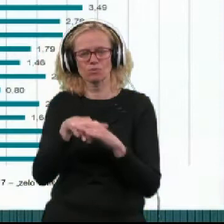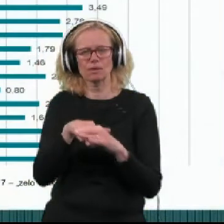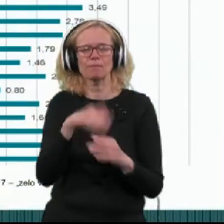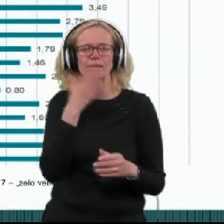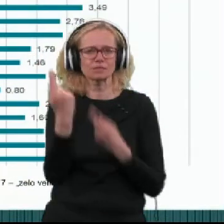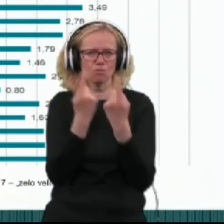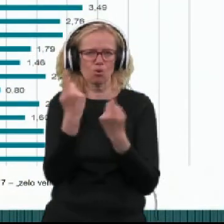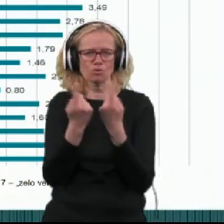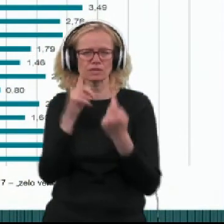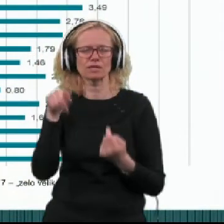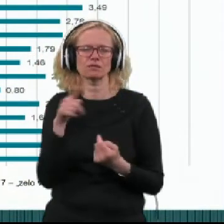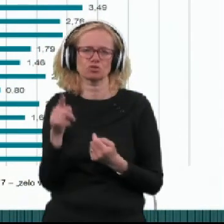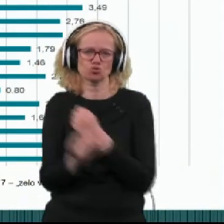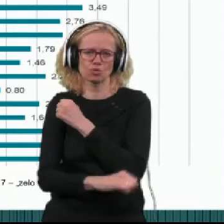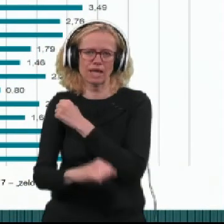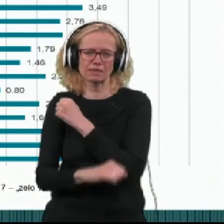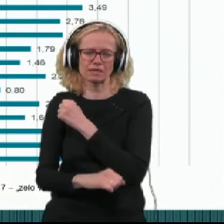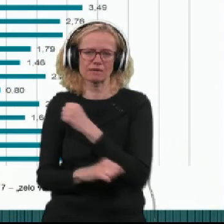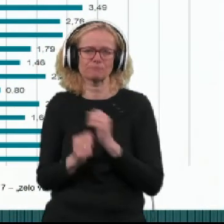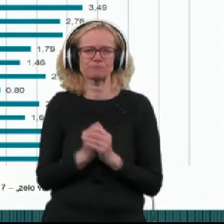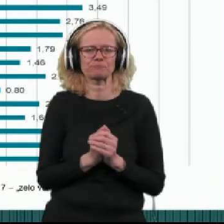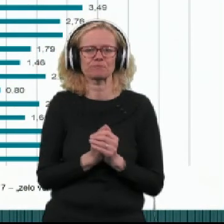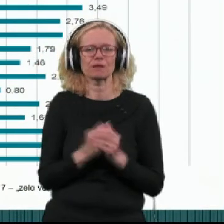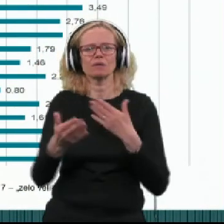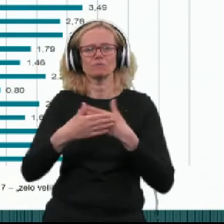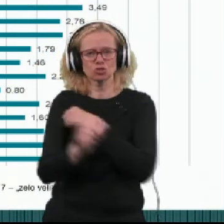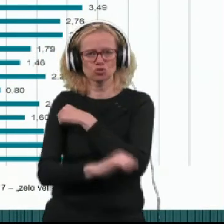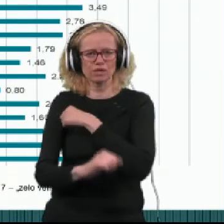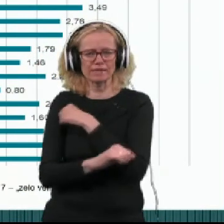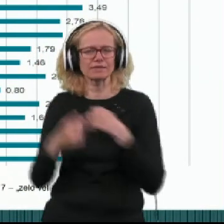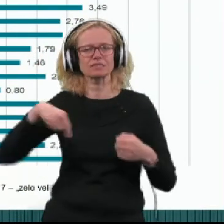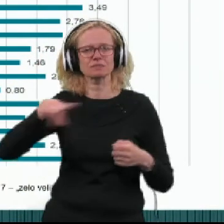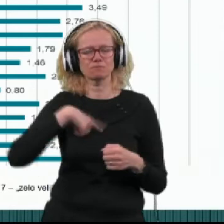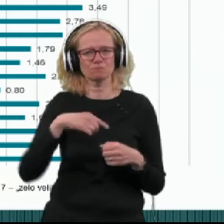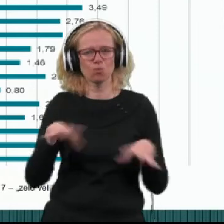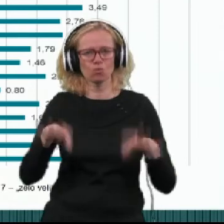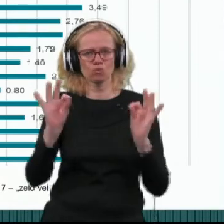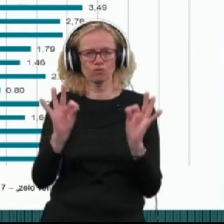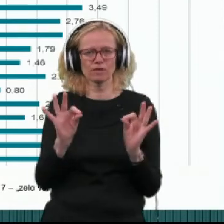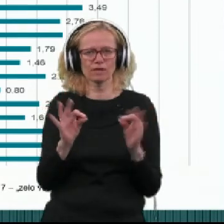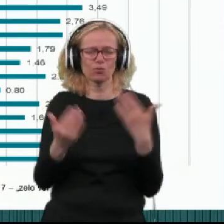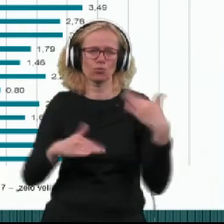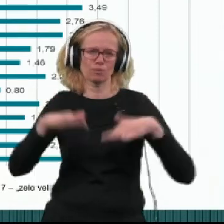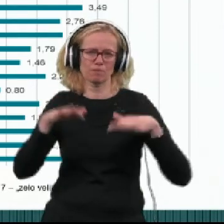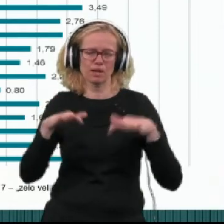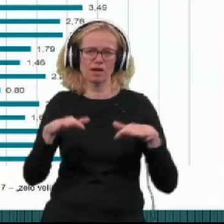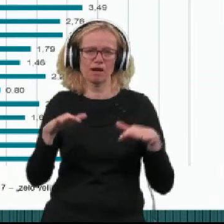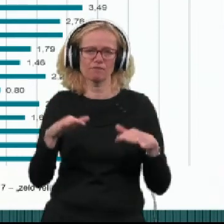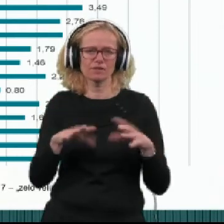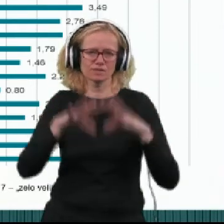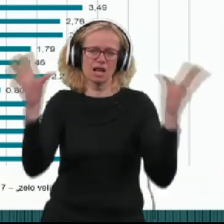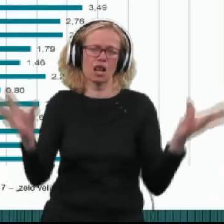brezposelnih in pa tudi študentih. Nadalje smo pri študentih ugotovili, da se v primerjavi s